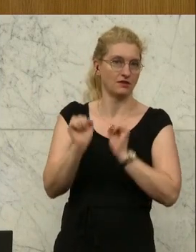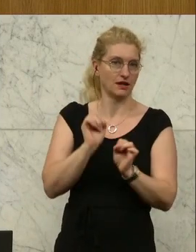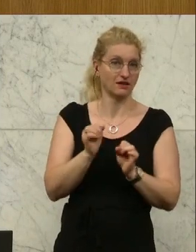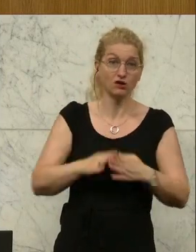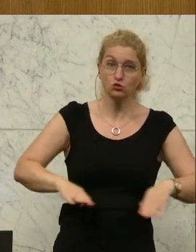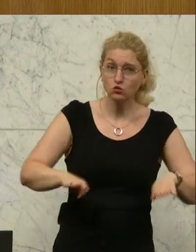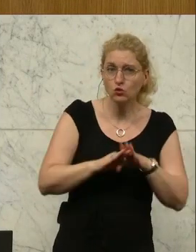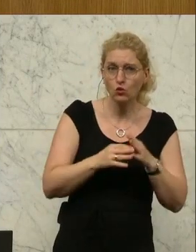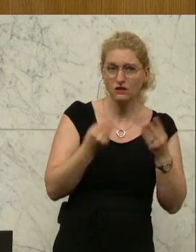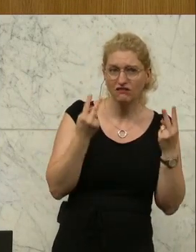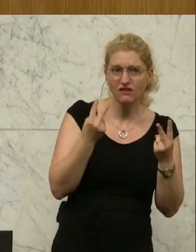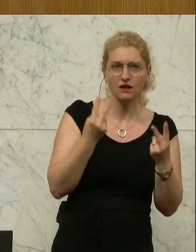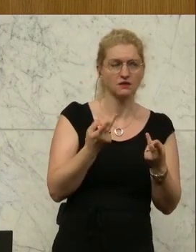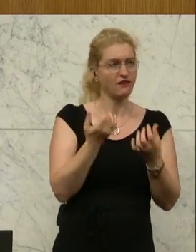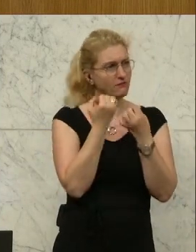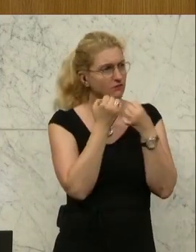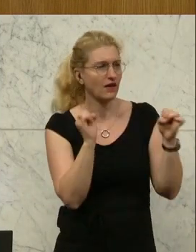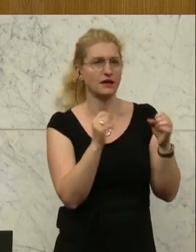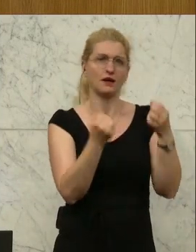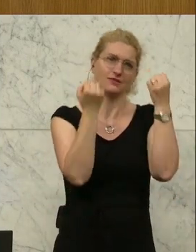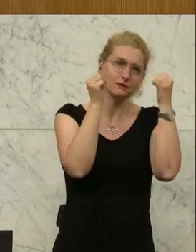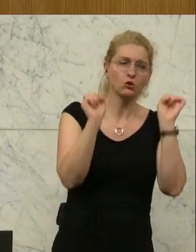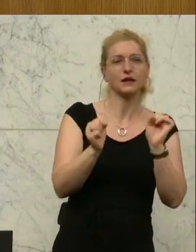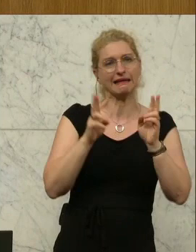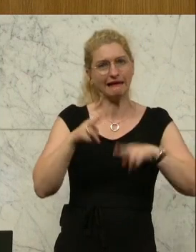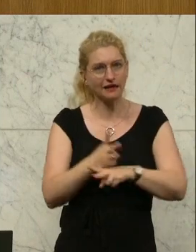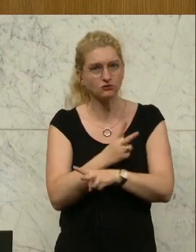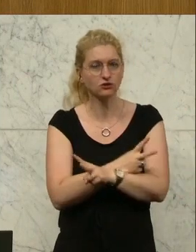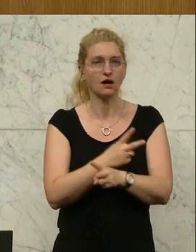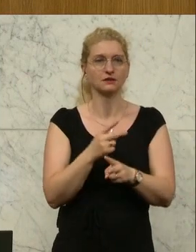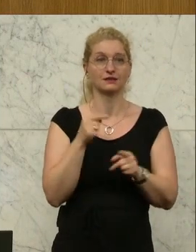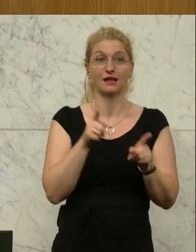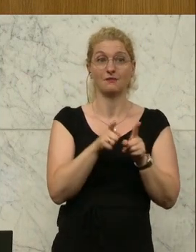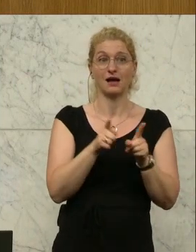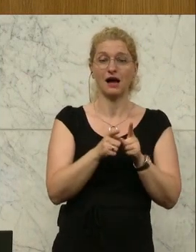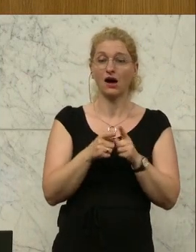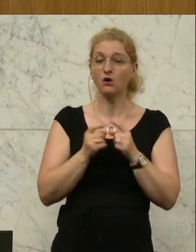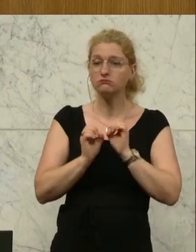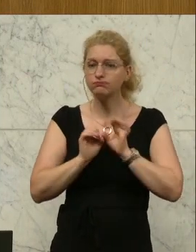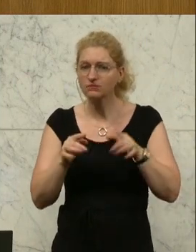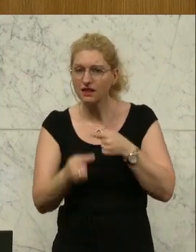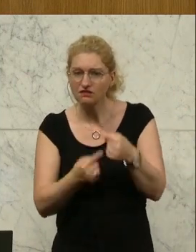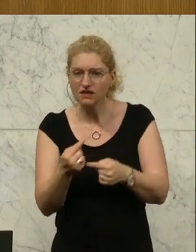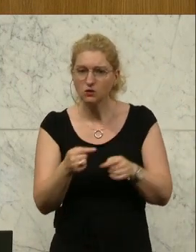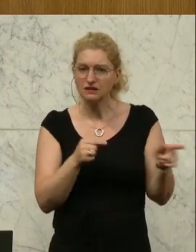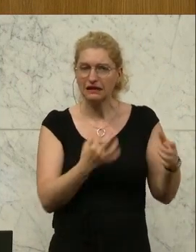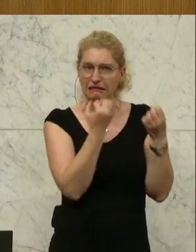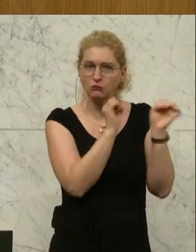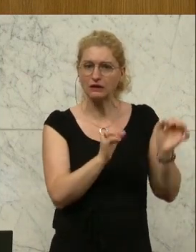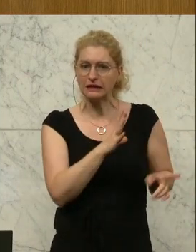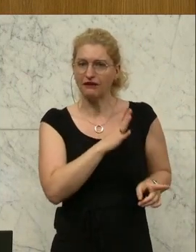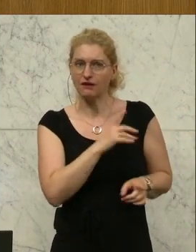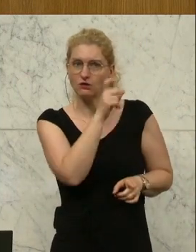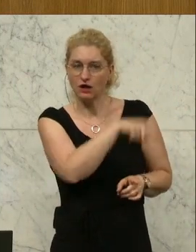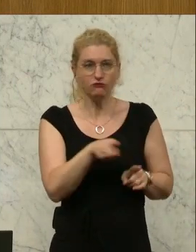zu vermitteln, aber auch demokratiegefährdende Erscheinungen und Entwicklungen zu thematisieren. Und